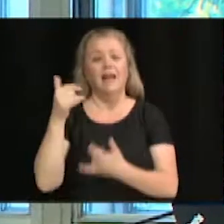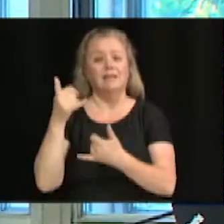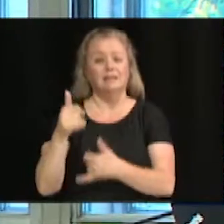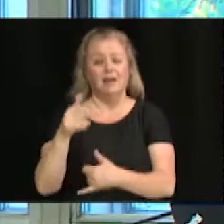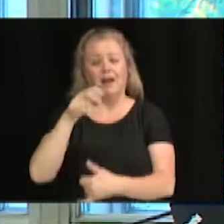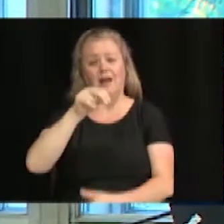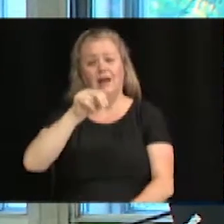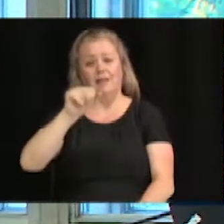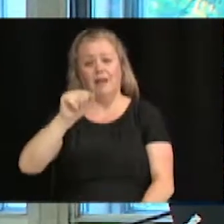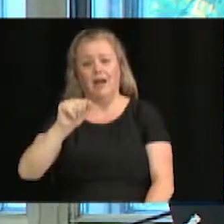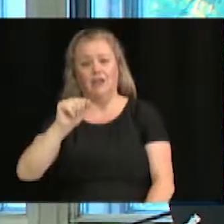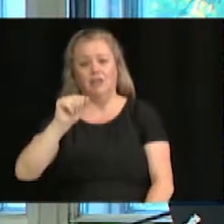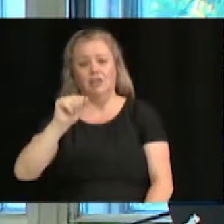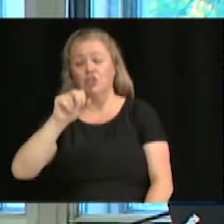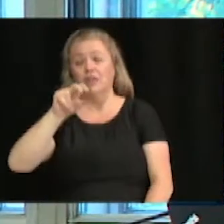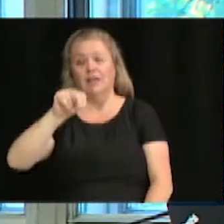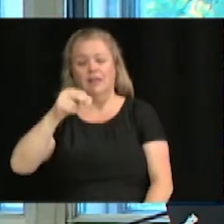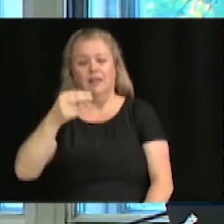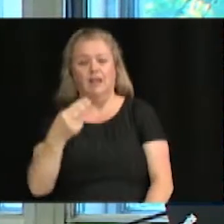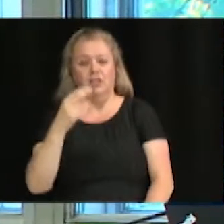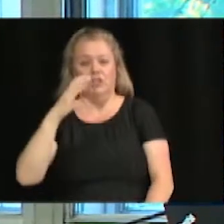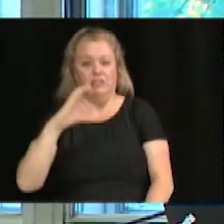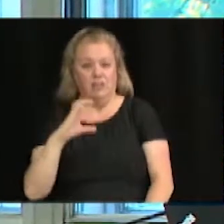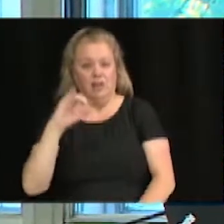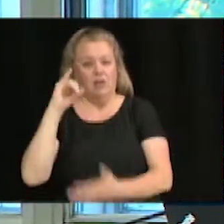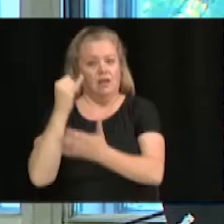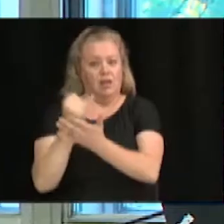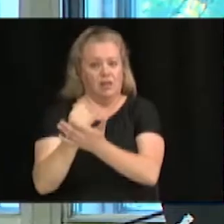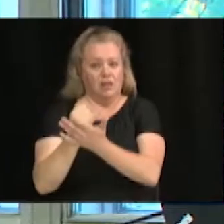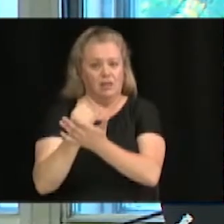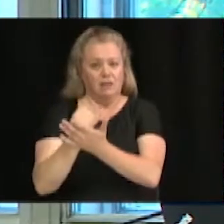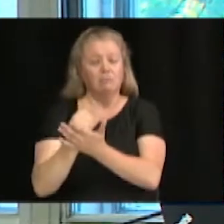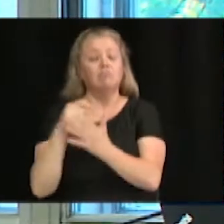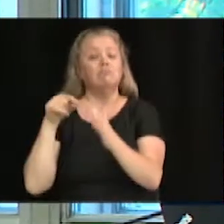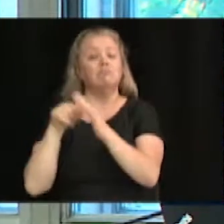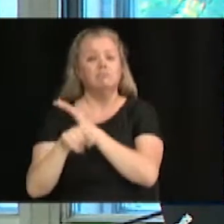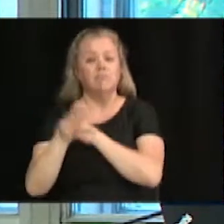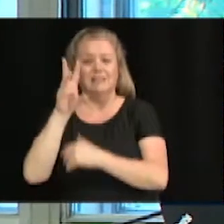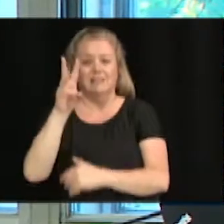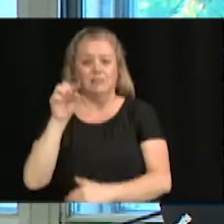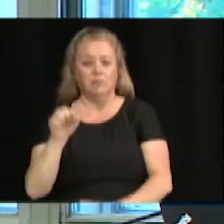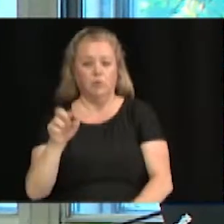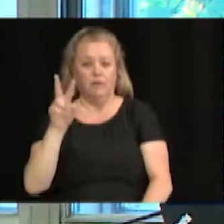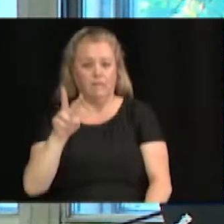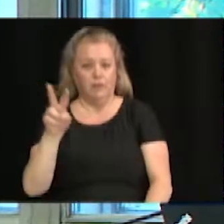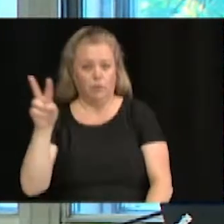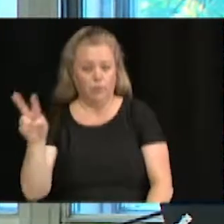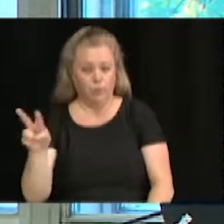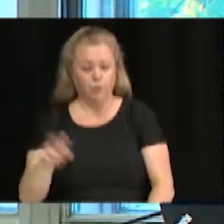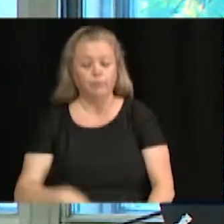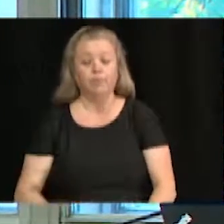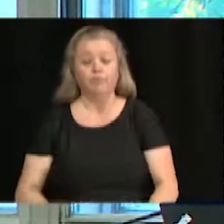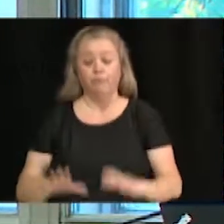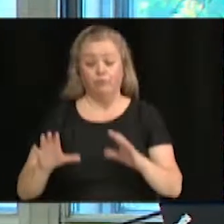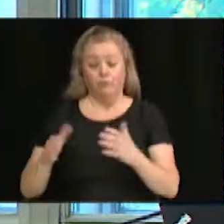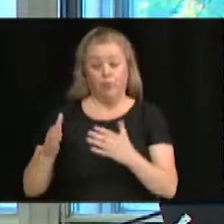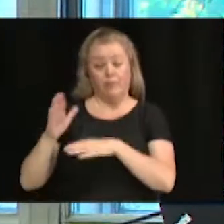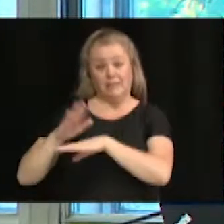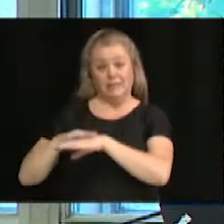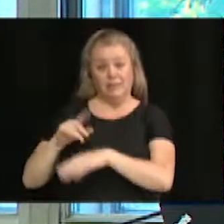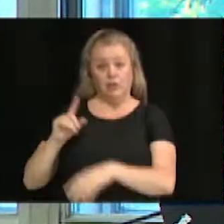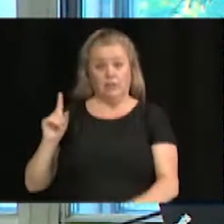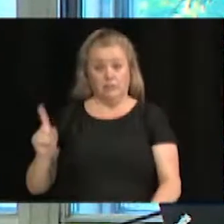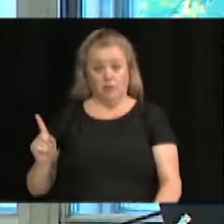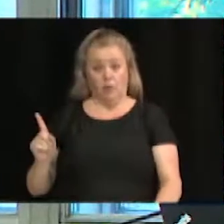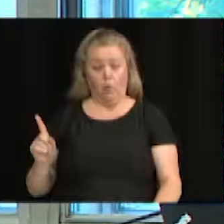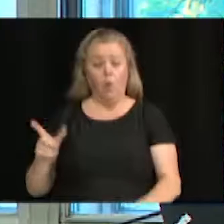NHC incorporé avec un pointage final de 6.22. Alors, le comité de sélection recommande, conformément aux